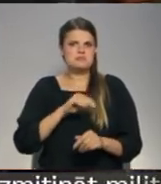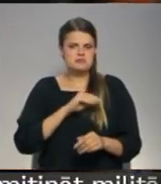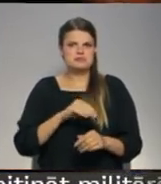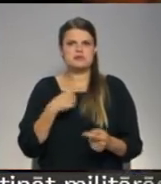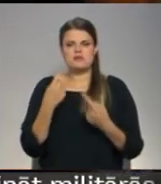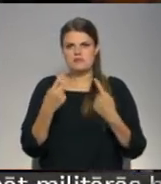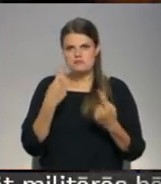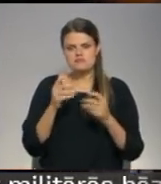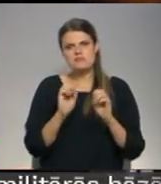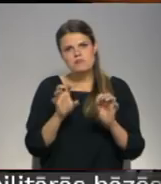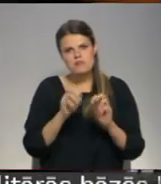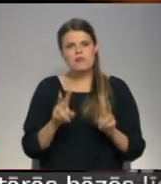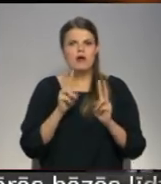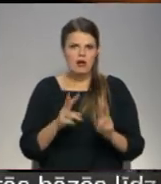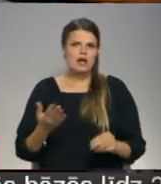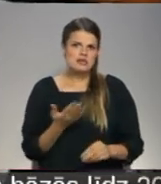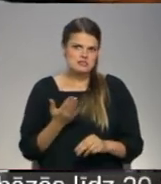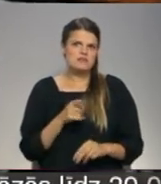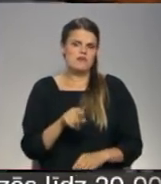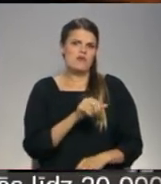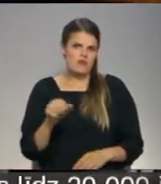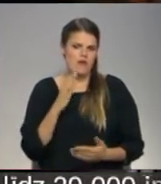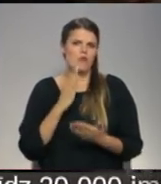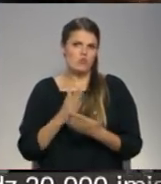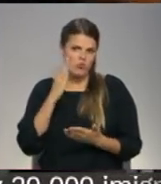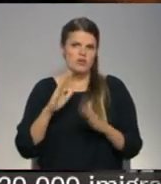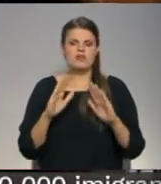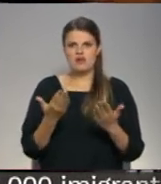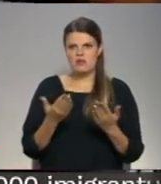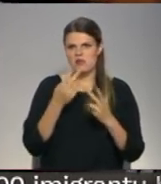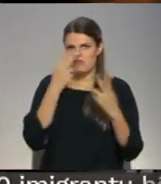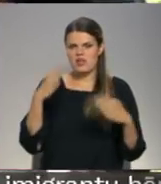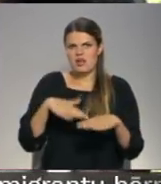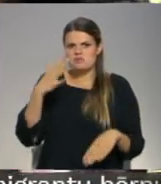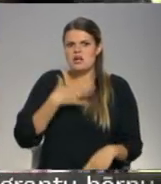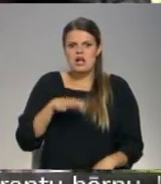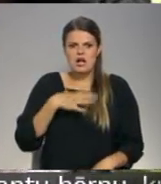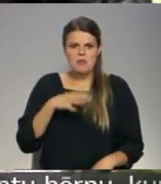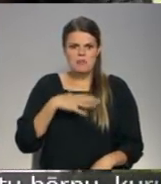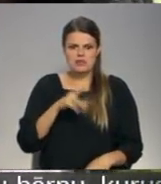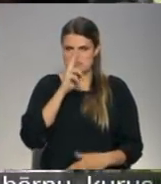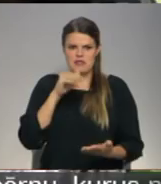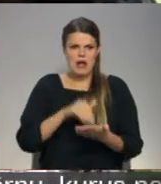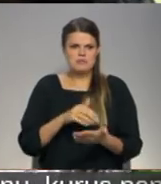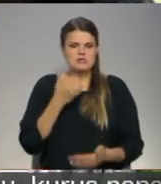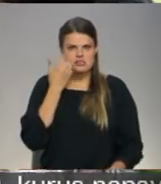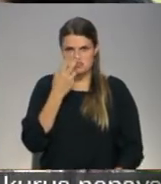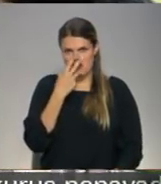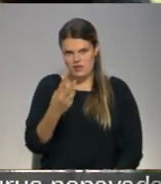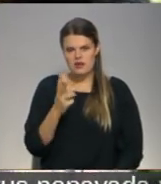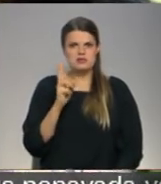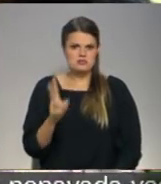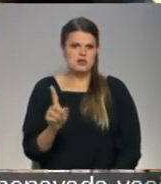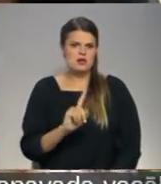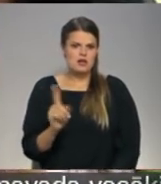apstāstīt, ka tā dzīvē notiek. Tikai neredz iemesli, pēc. Kāpēc neapstājās tad, kad redzēja,